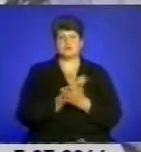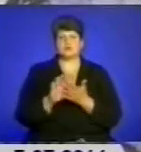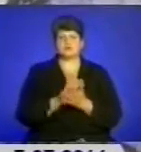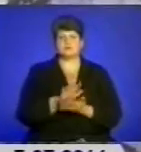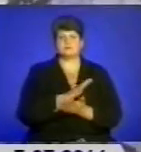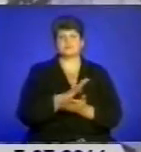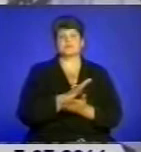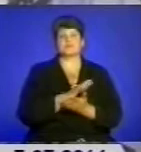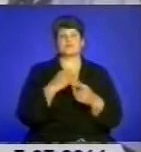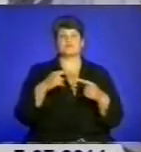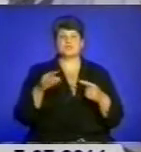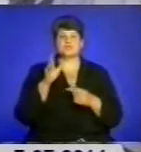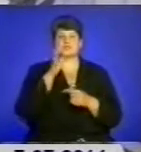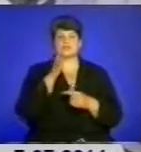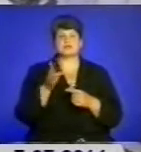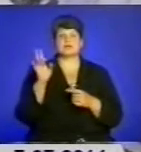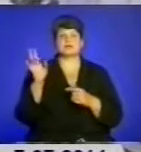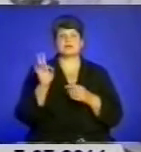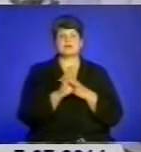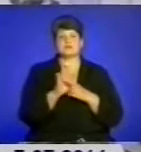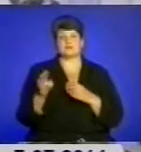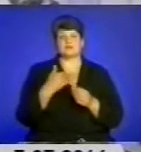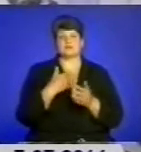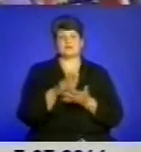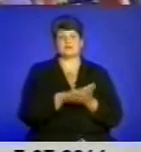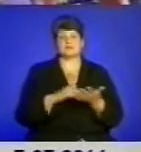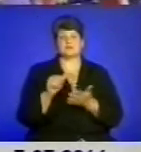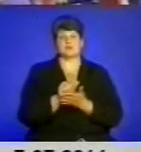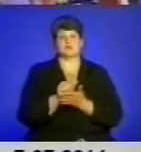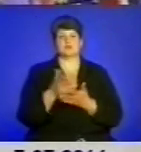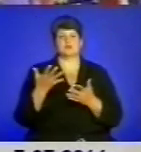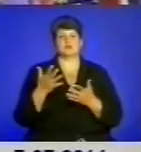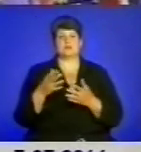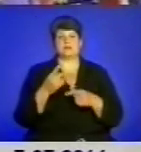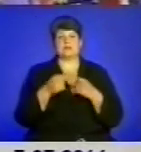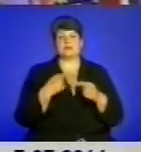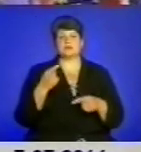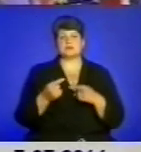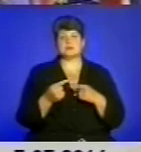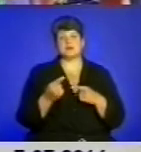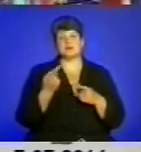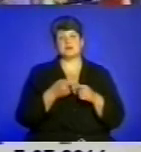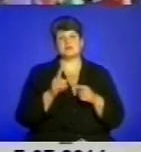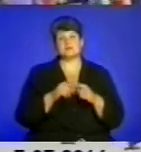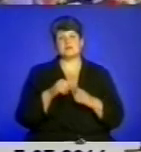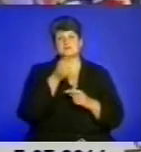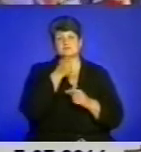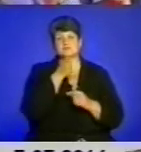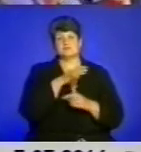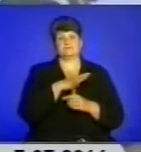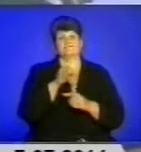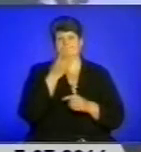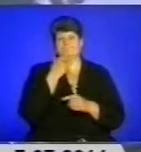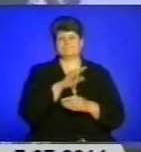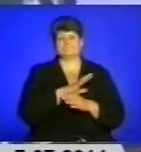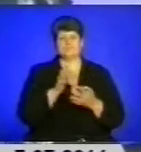часи церква намагалася повороти язичній традиції у ситуації Різдва Івана Хрестителя. Однак ця спроба була не зовсім вдалою.